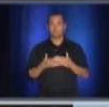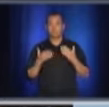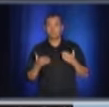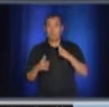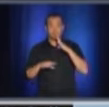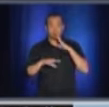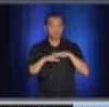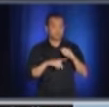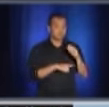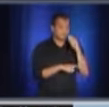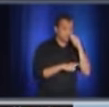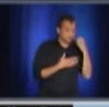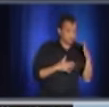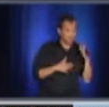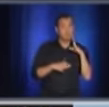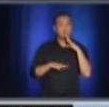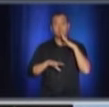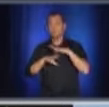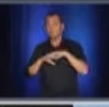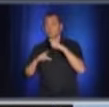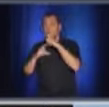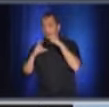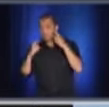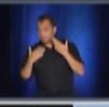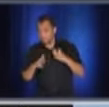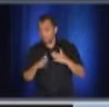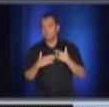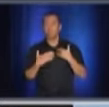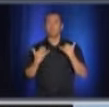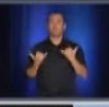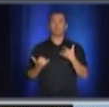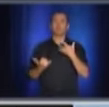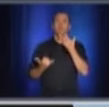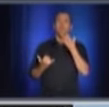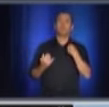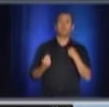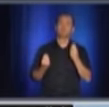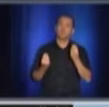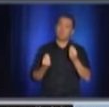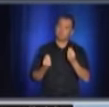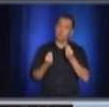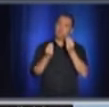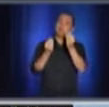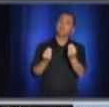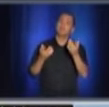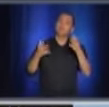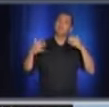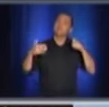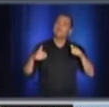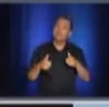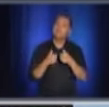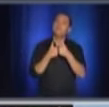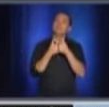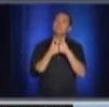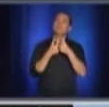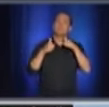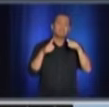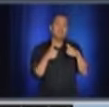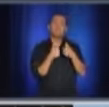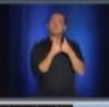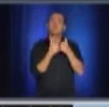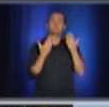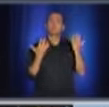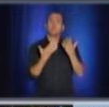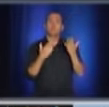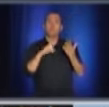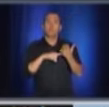du masque, j'aimerais qu'on se donne un défi. Le défi, pour moi, il est